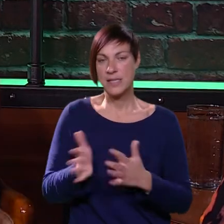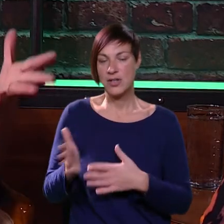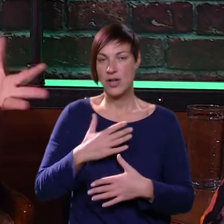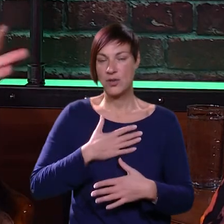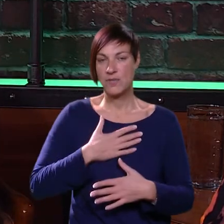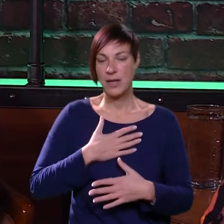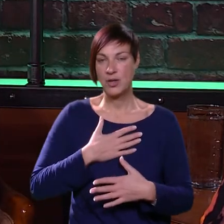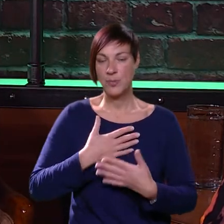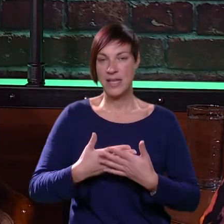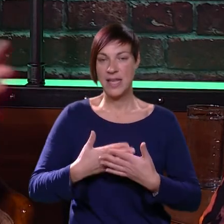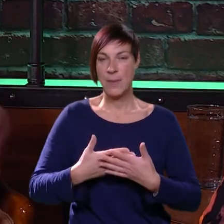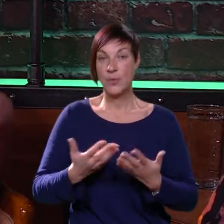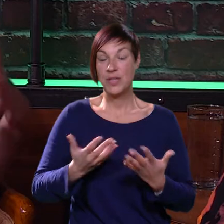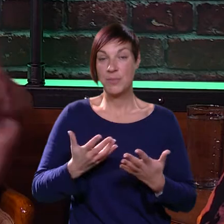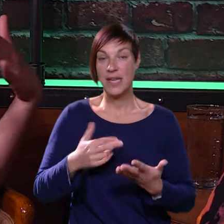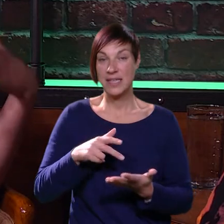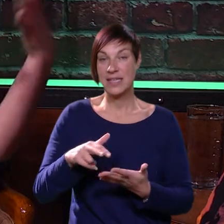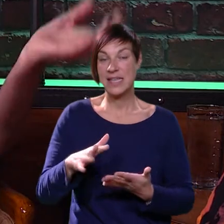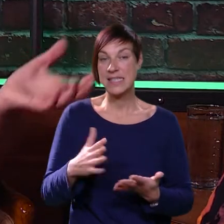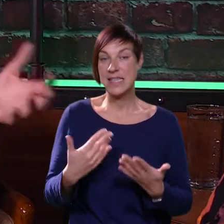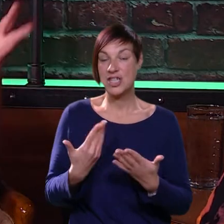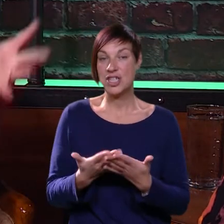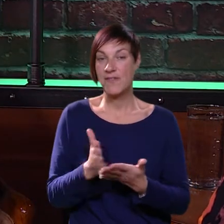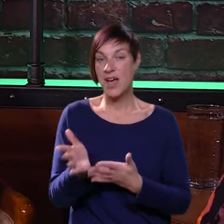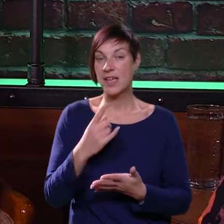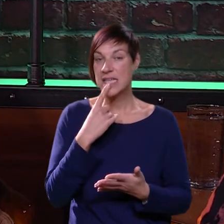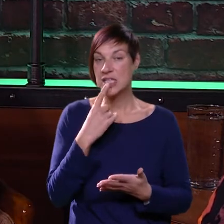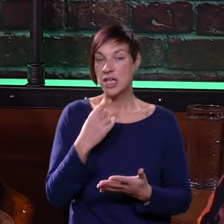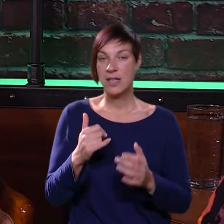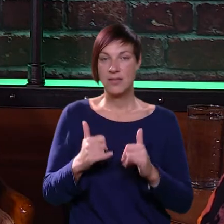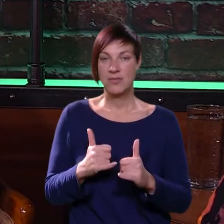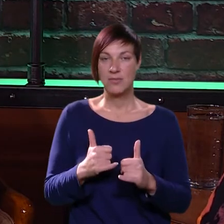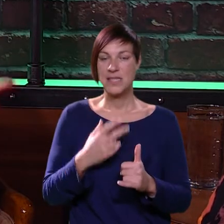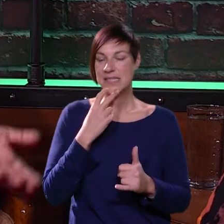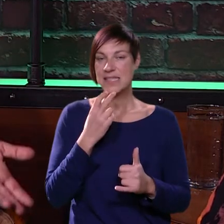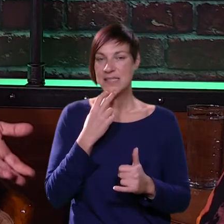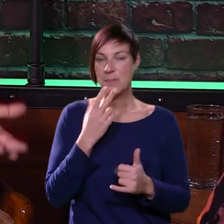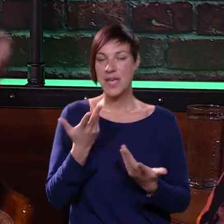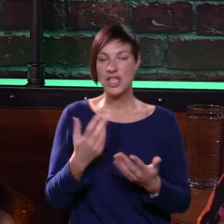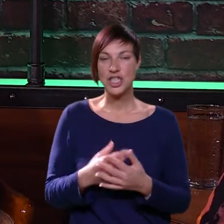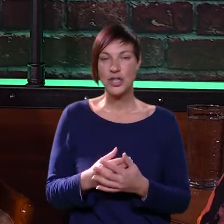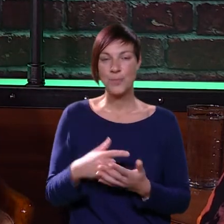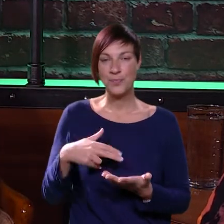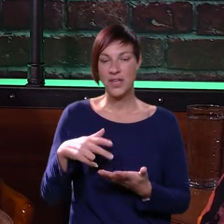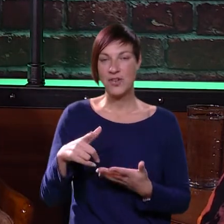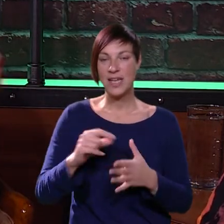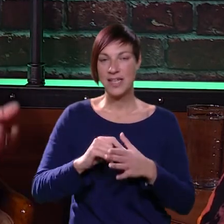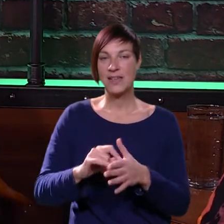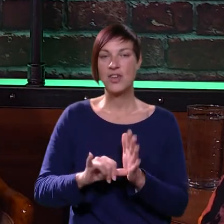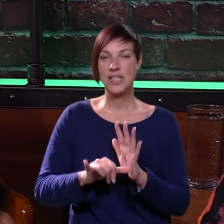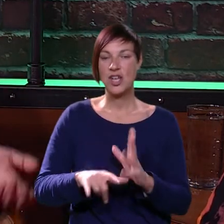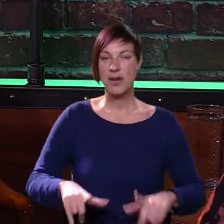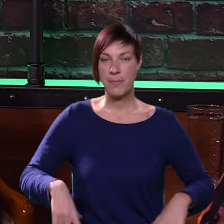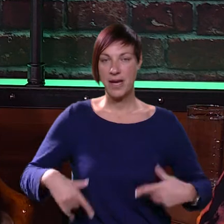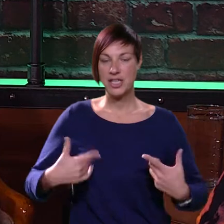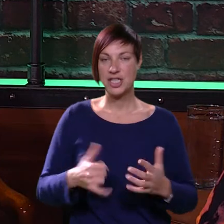odvoju od mene, da ja budem negdje, da ona izađe vonka s tim šećerom, to mi je sad, mi je to smiješno, jer ona ide, vodi